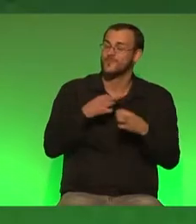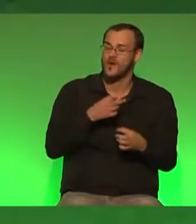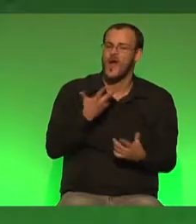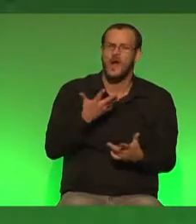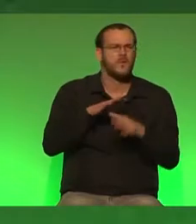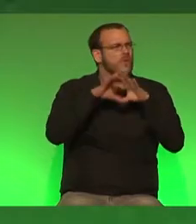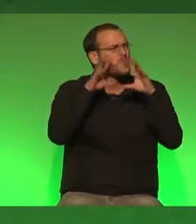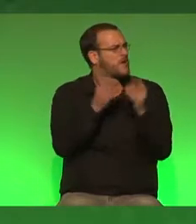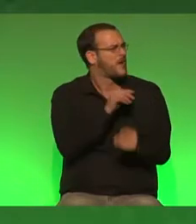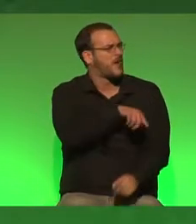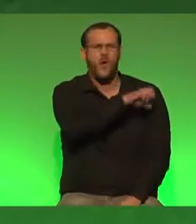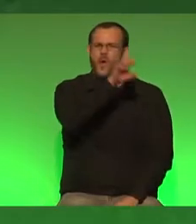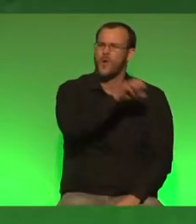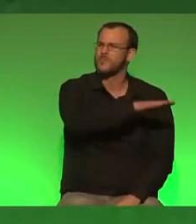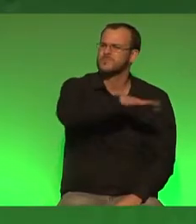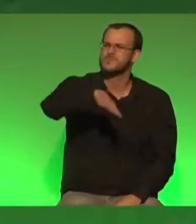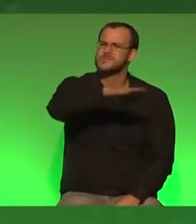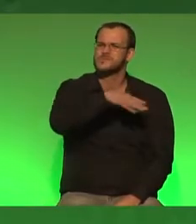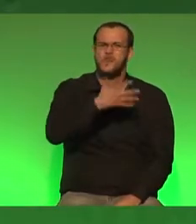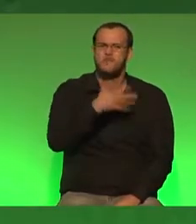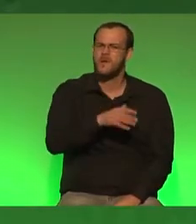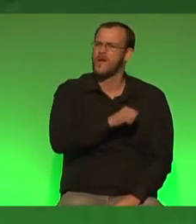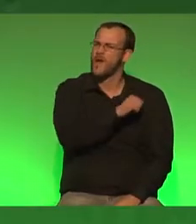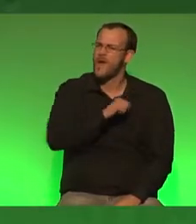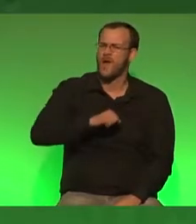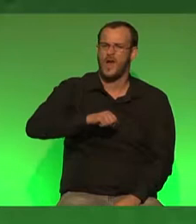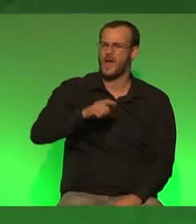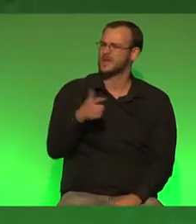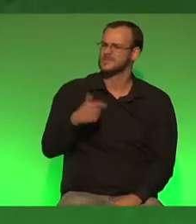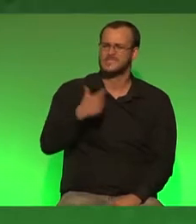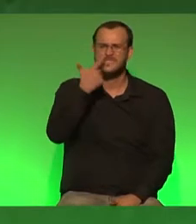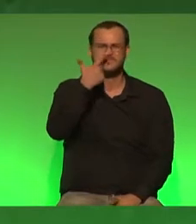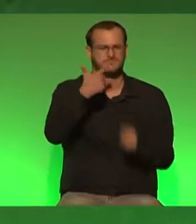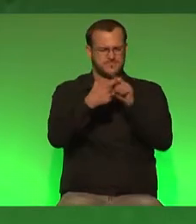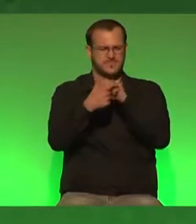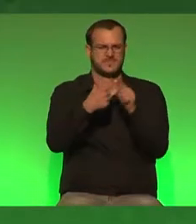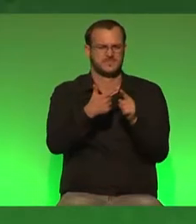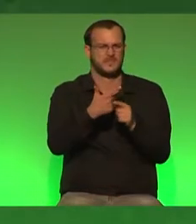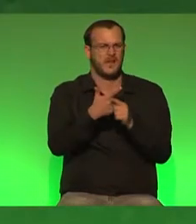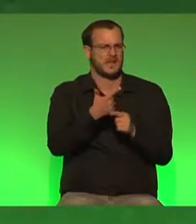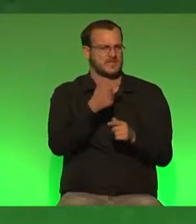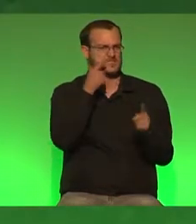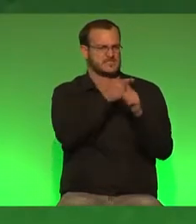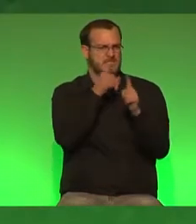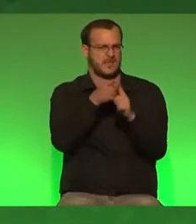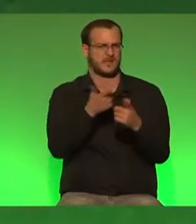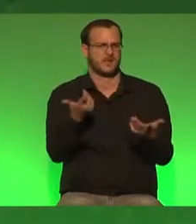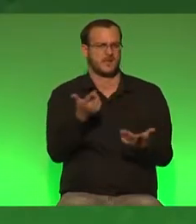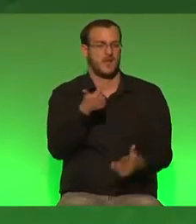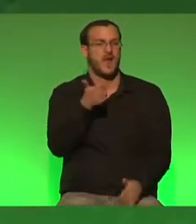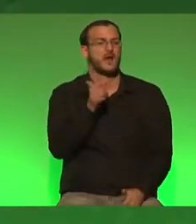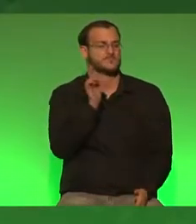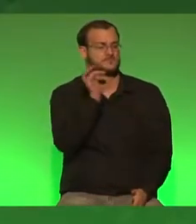Überall in Europa haben Rechtspopulisten zwei Ziele, zwei Feindbilder. Erstens